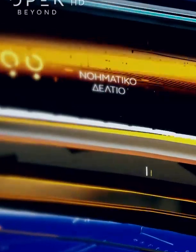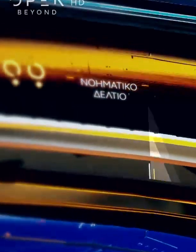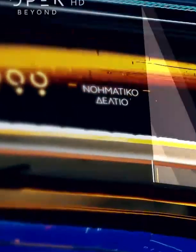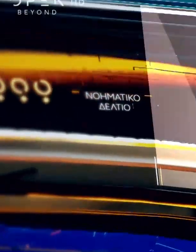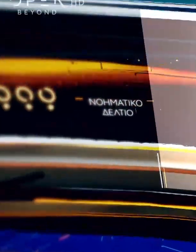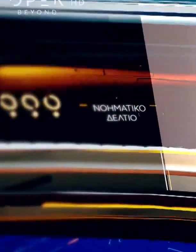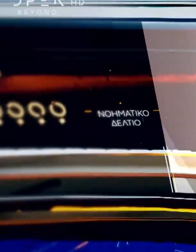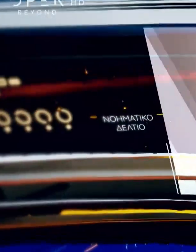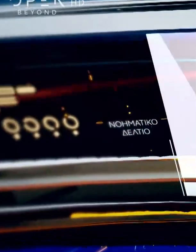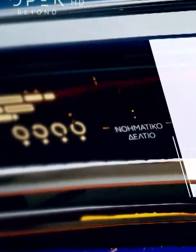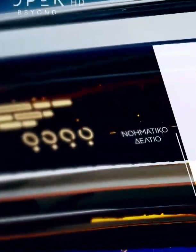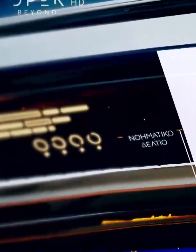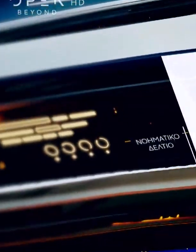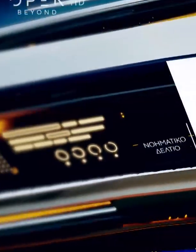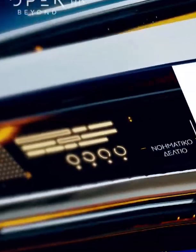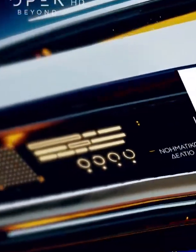Ωραία.